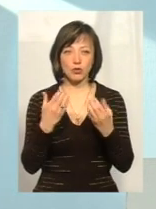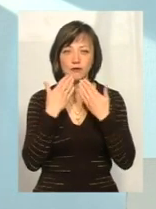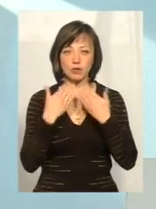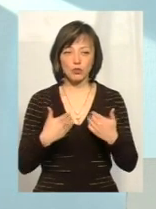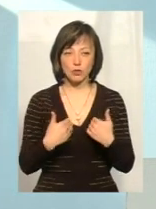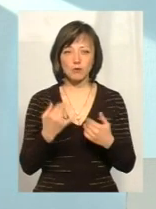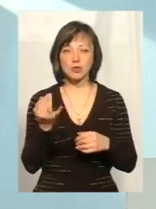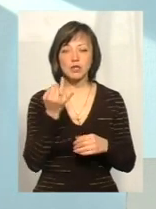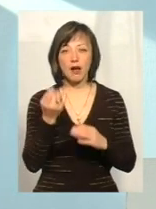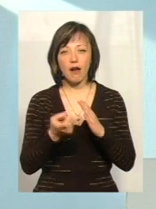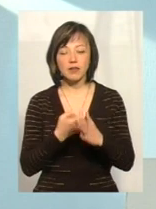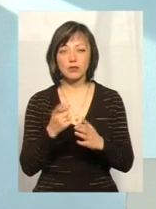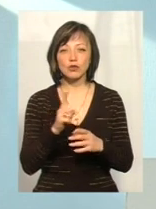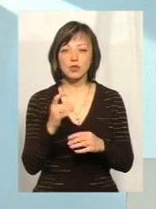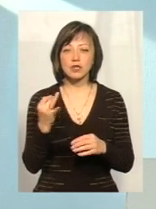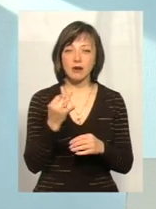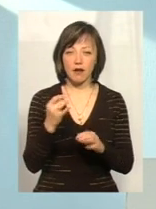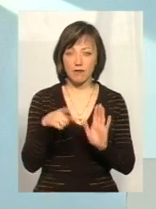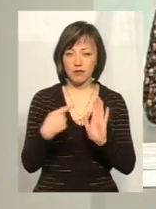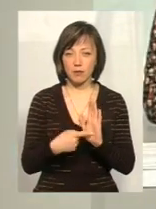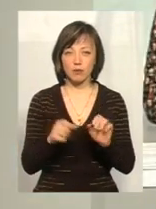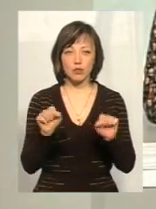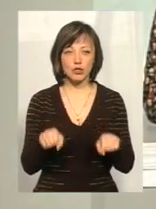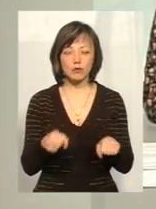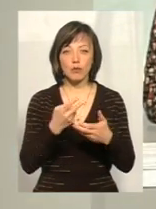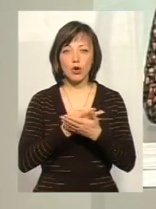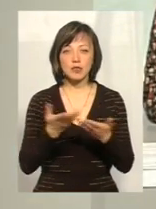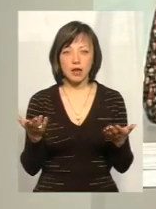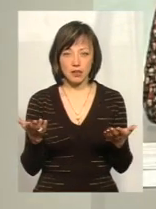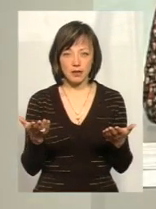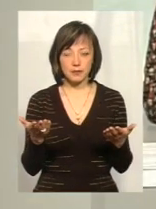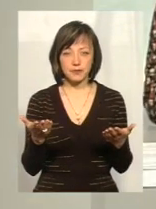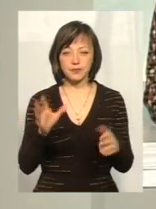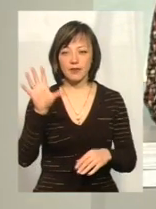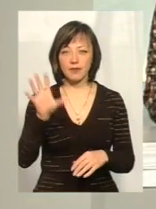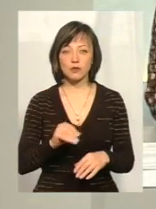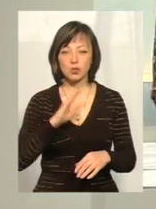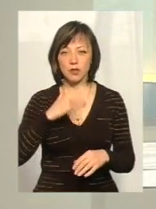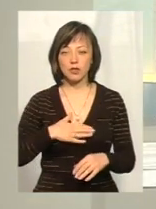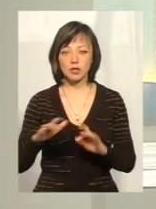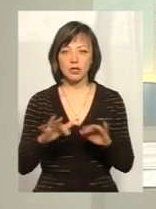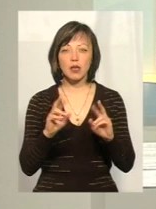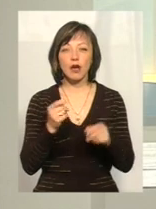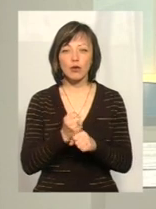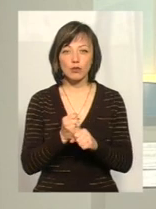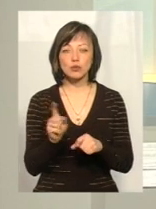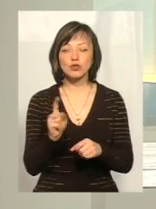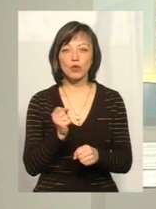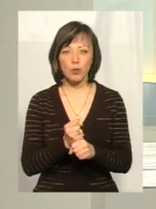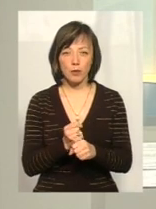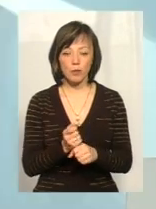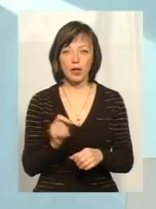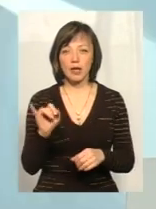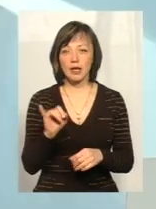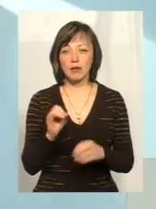звернутися і поцікавитися, якщо щось цікавить. Ми можемо показати всю нашу діяльність, як ми робимо і що ми робимо.